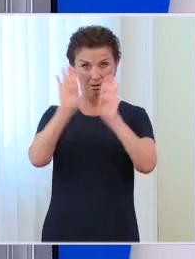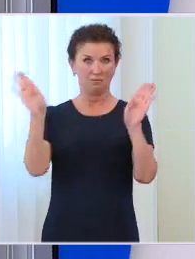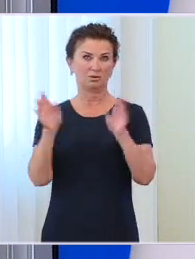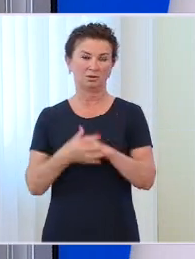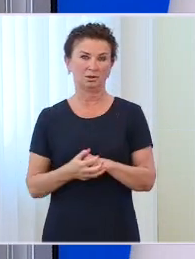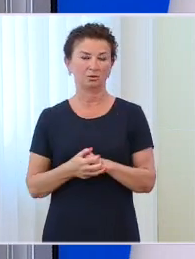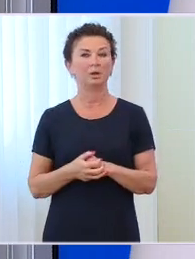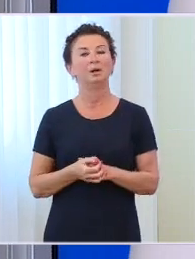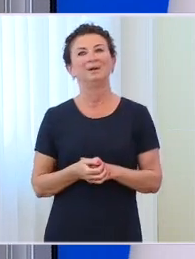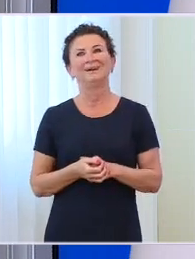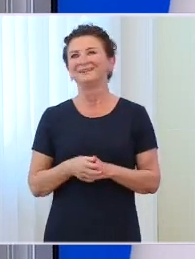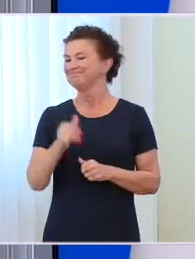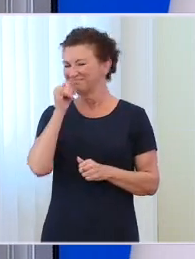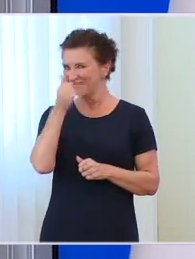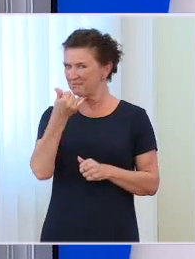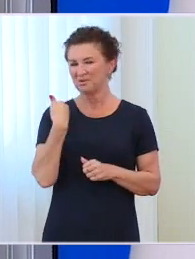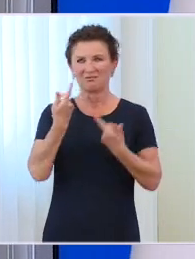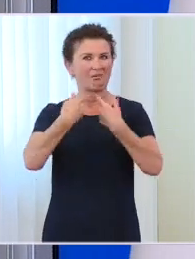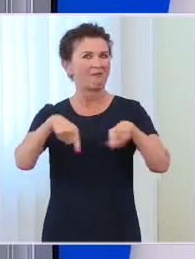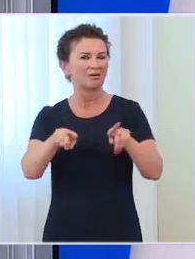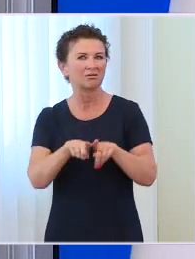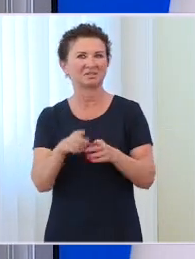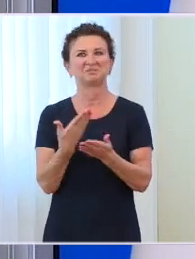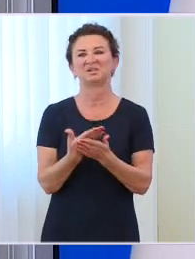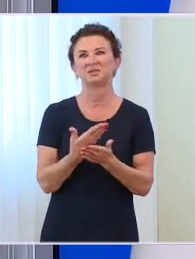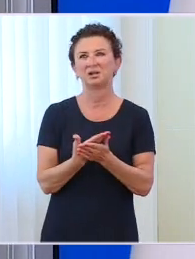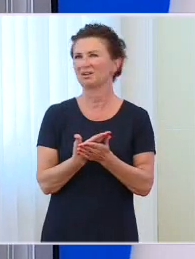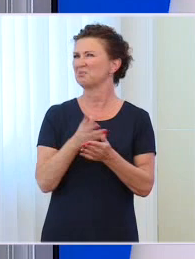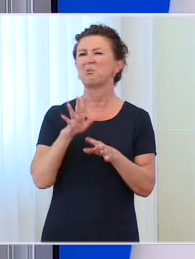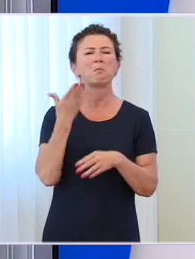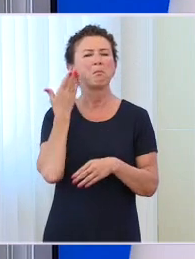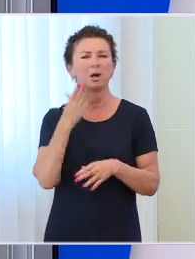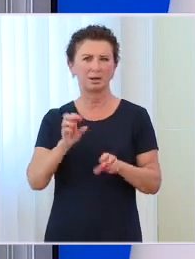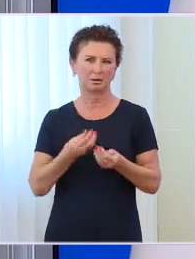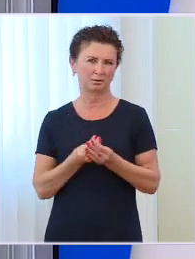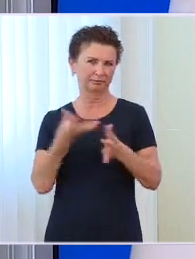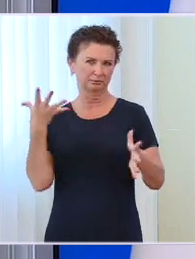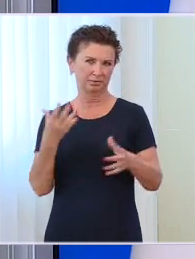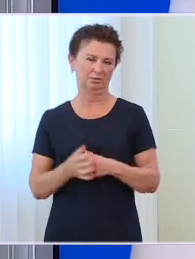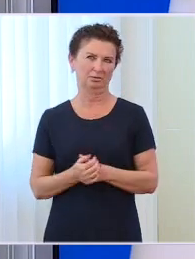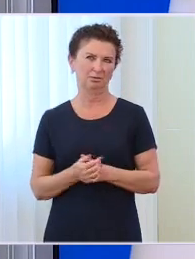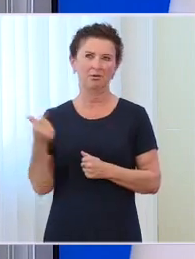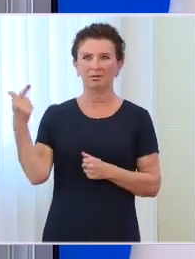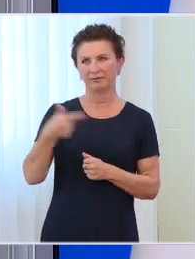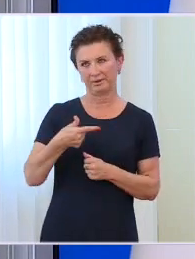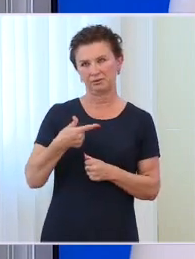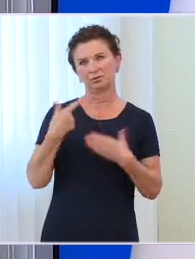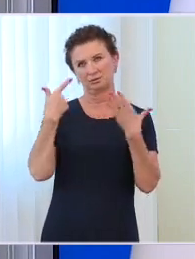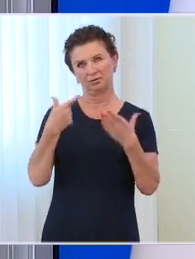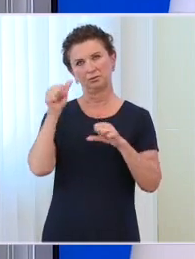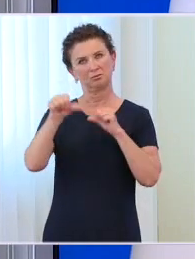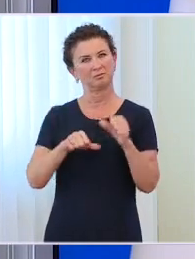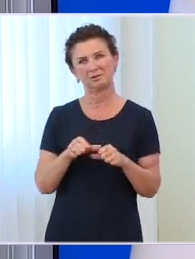na taką wielką i tak karkołomną inwestycję, jak się okazało po 2007 roku, nie było stać.